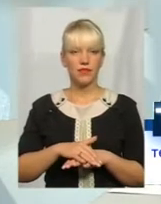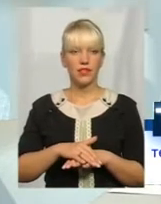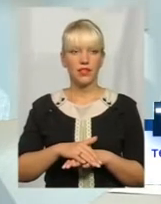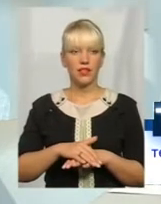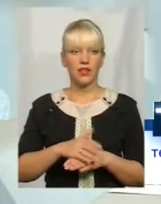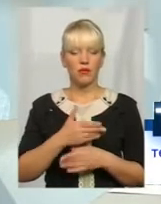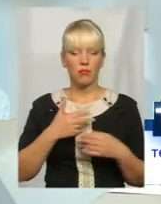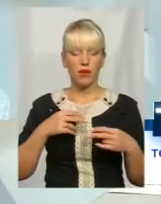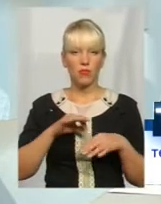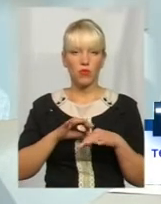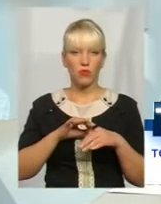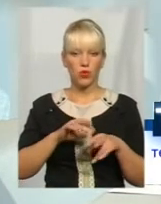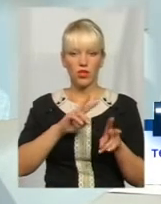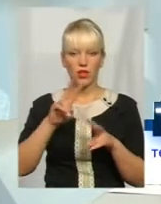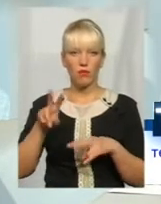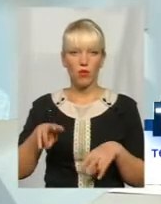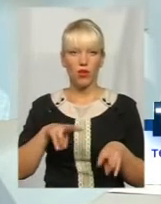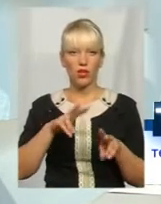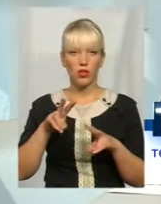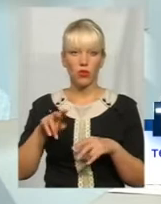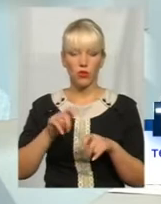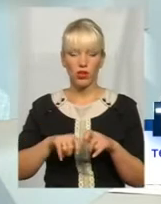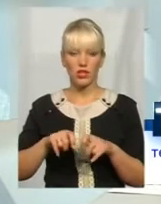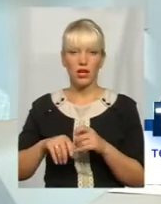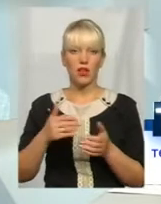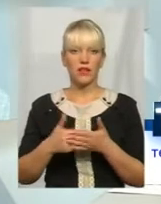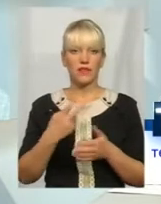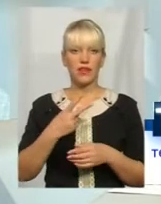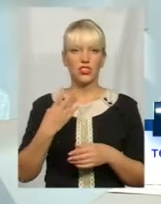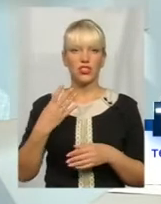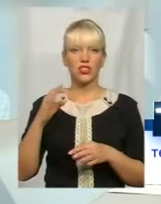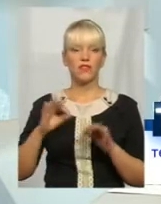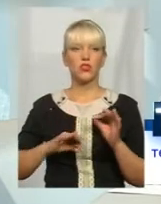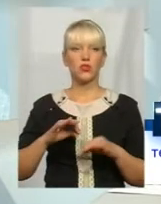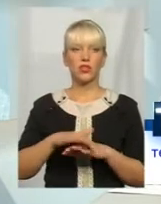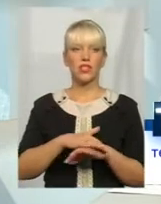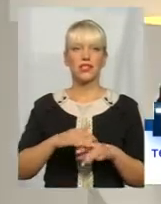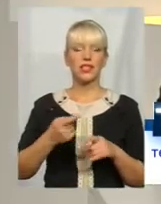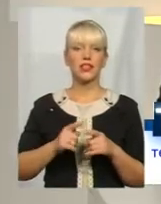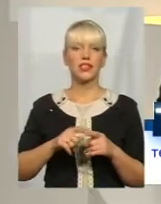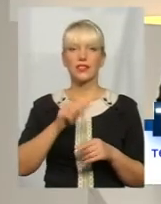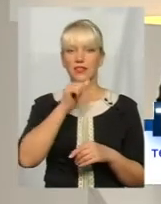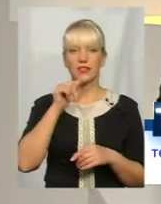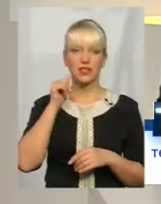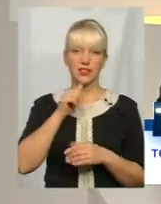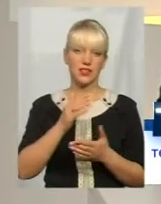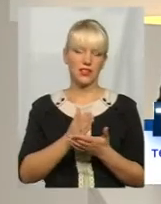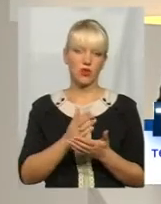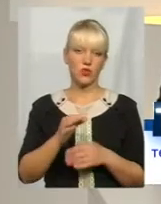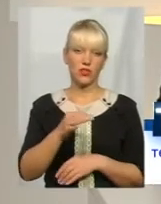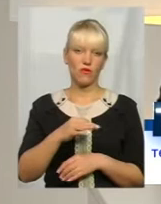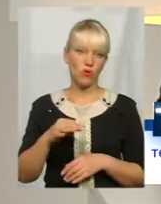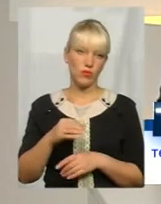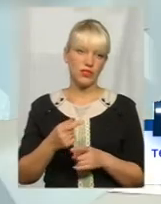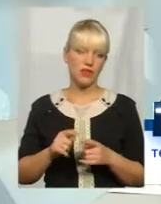проводили моніторинг орієнтовно, 24% населення знаходиться в тійні в області. Ми не можемо